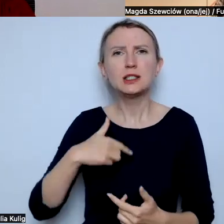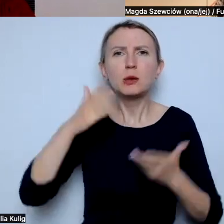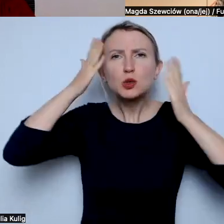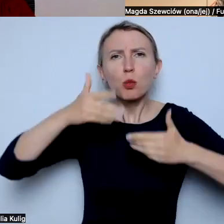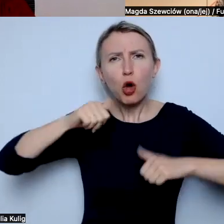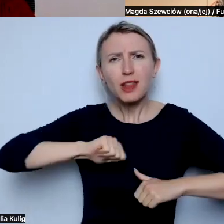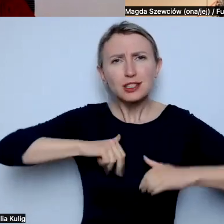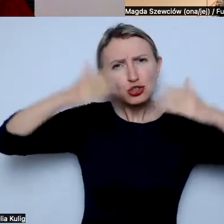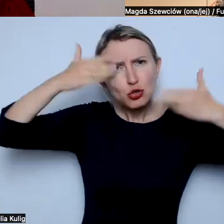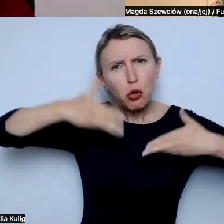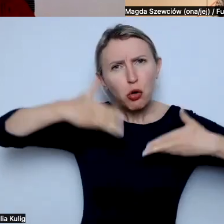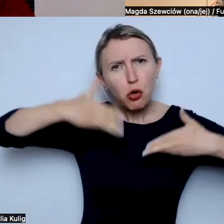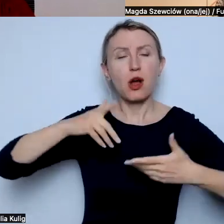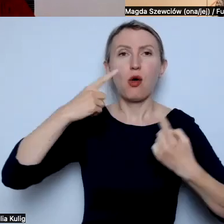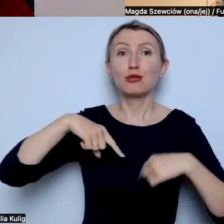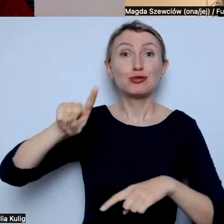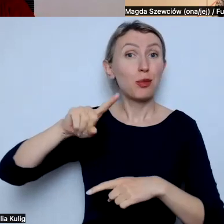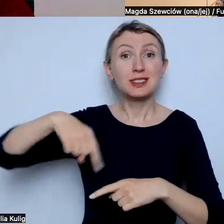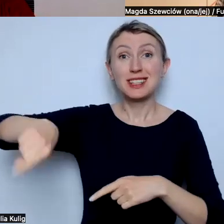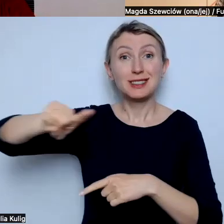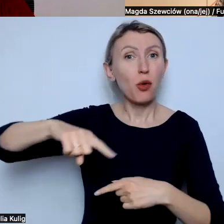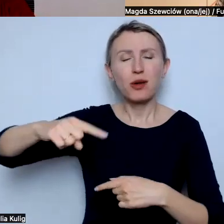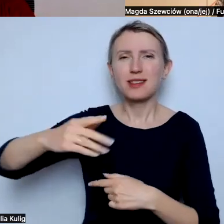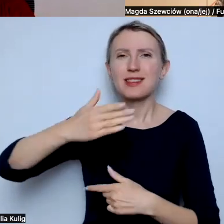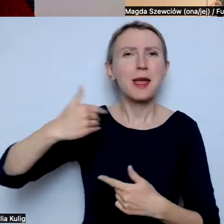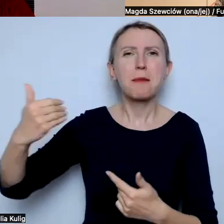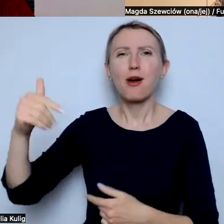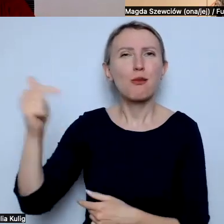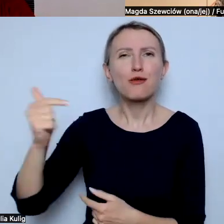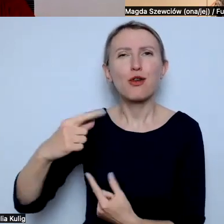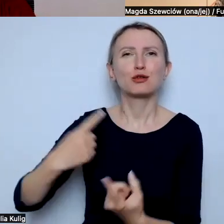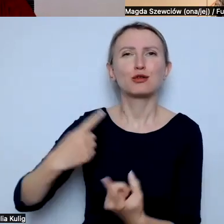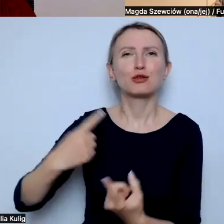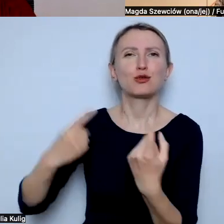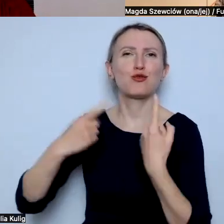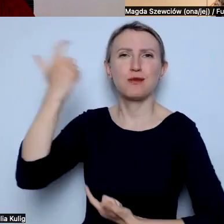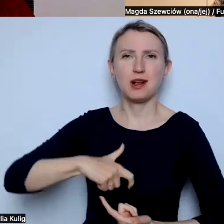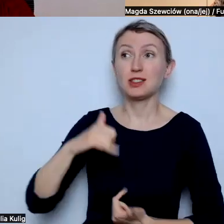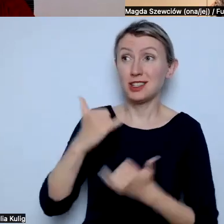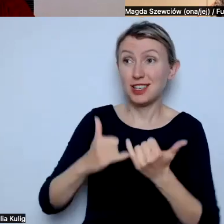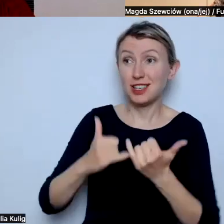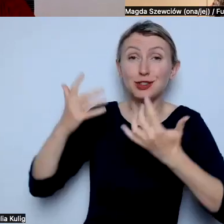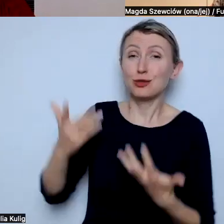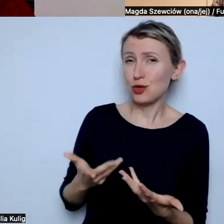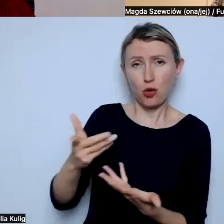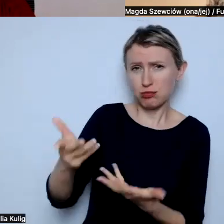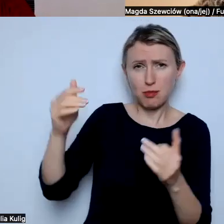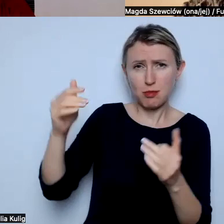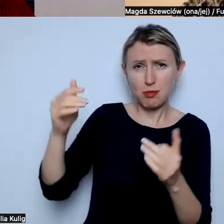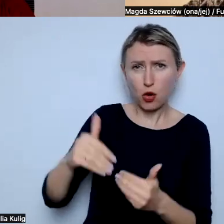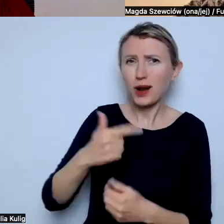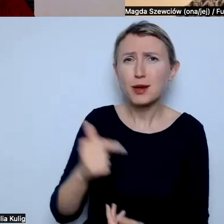osoby ze społeczności nie mają obowiązku nikomu niczego tłumaczyć. Jeśli chcą to zrobić po przyjacielsku, to jest ich dobra wola. Więc,